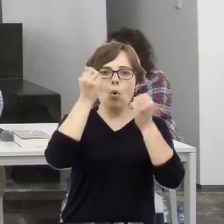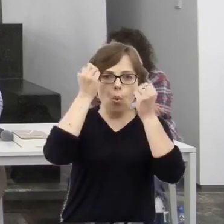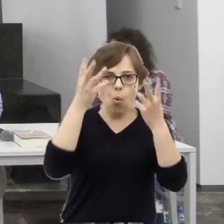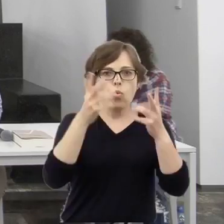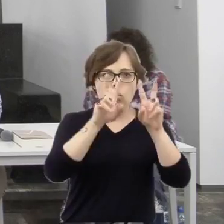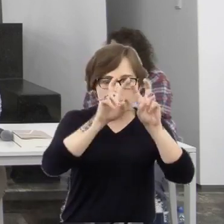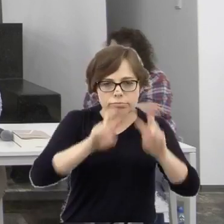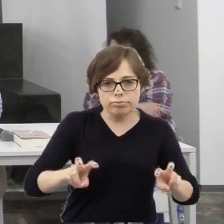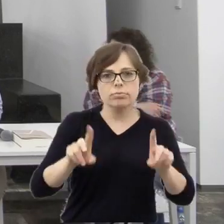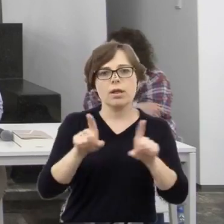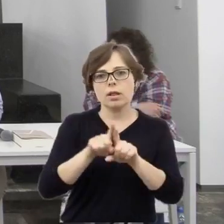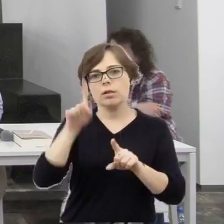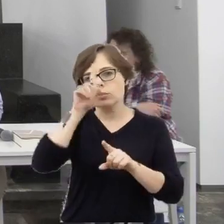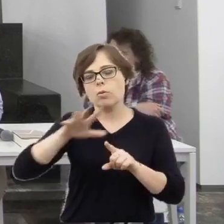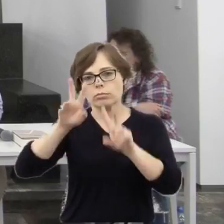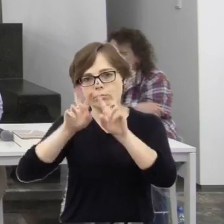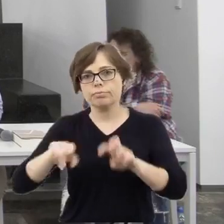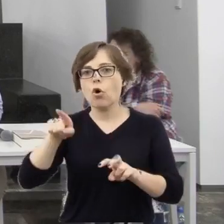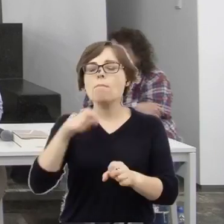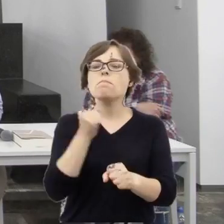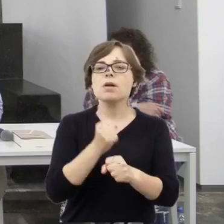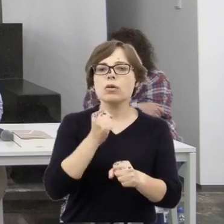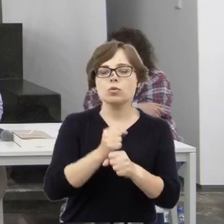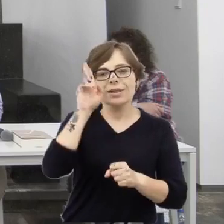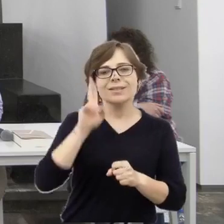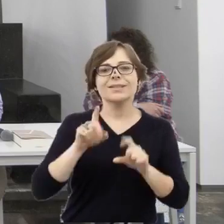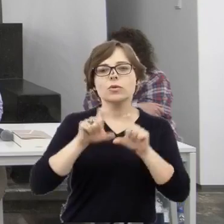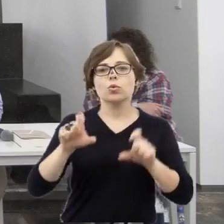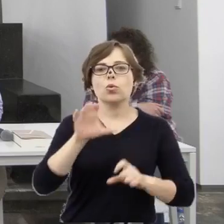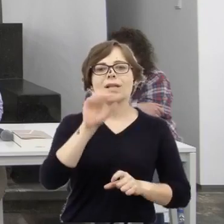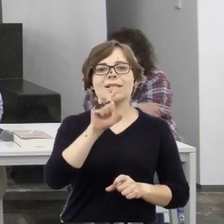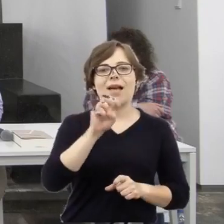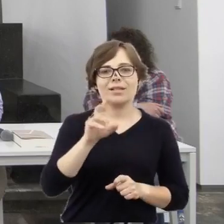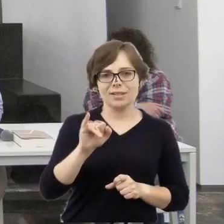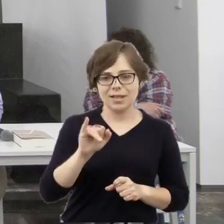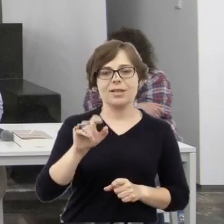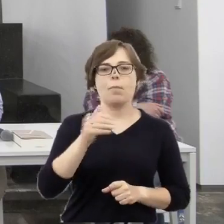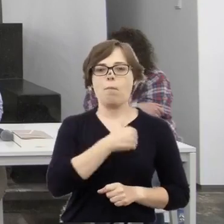kultury. Pracuje w Instytucie Slawistyki Polskiej Akademii Nauk.